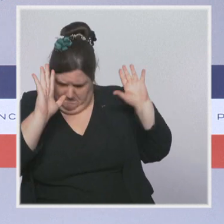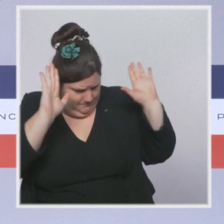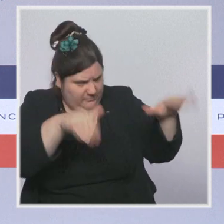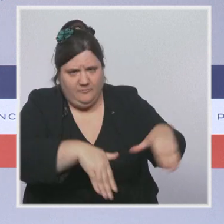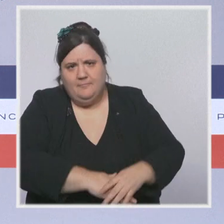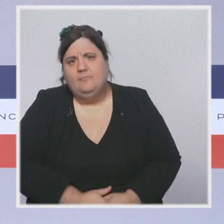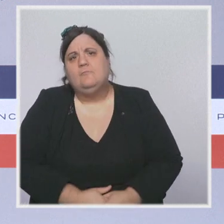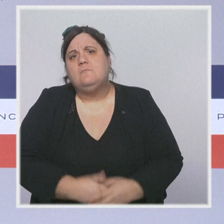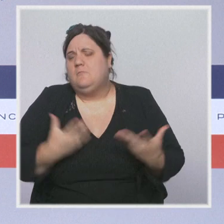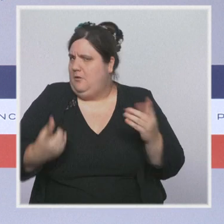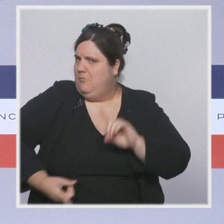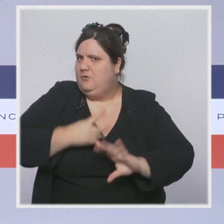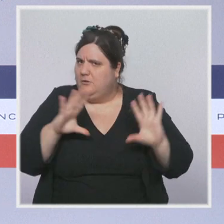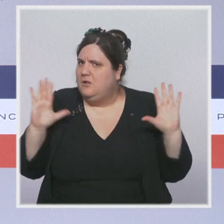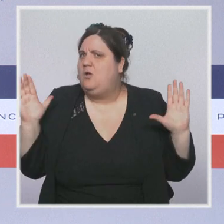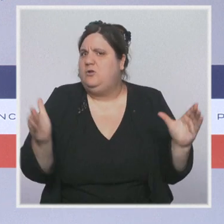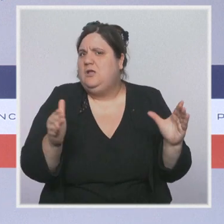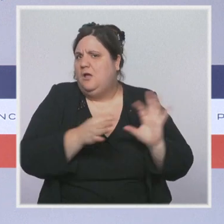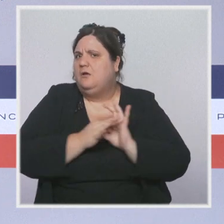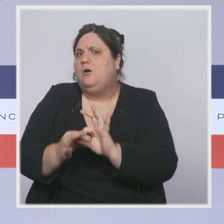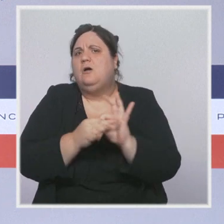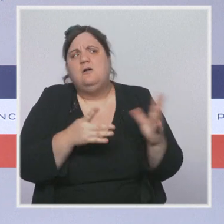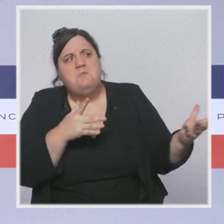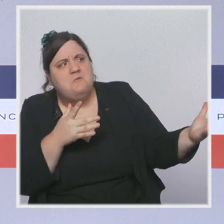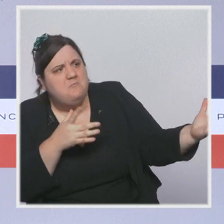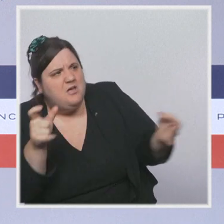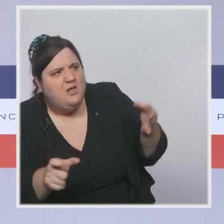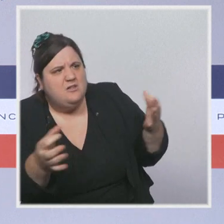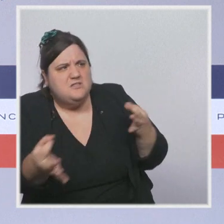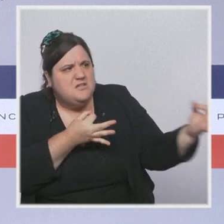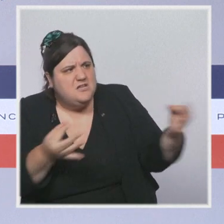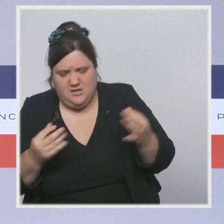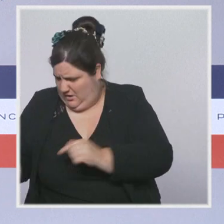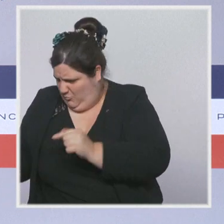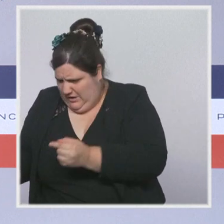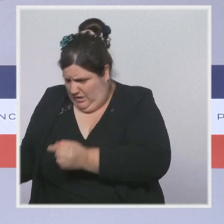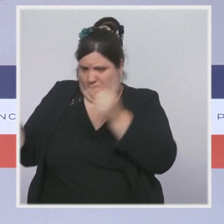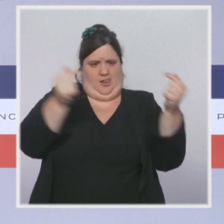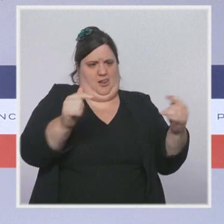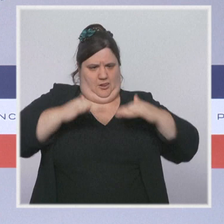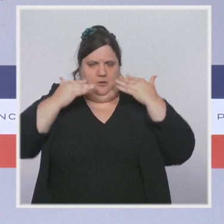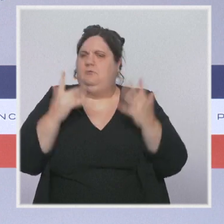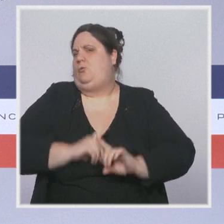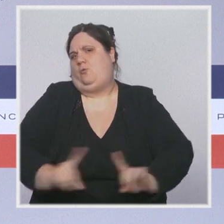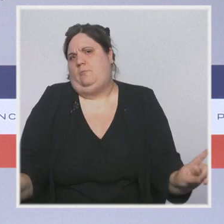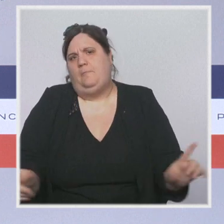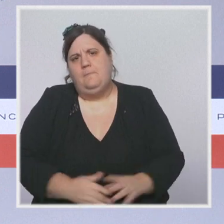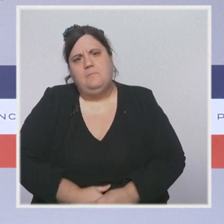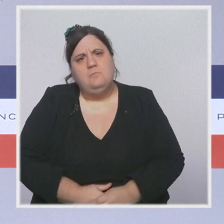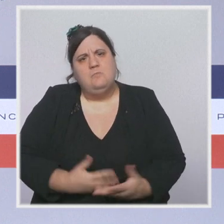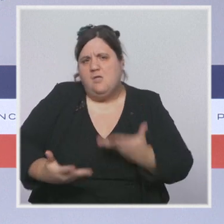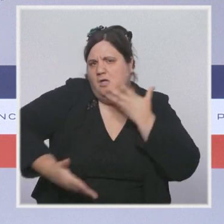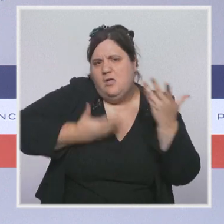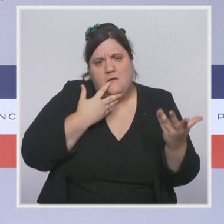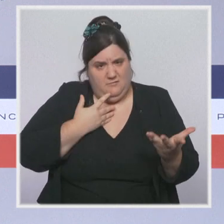de cohésion de la nation et certainement pas d'importer le conflit sur notre sol. Les discours qui banalisent, qui